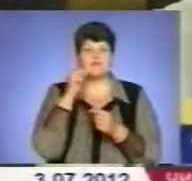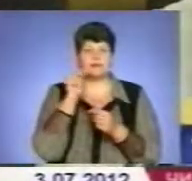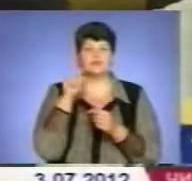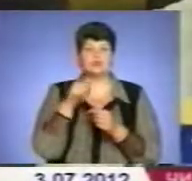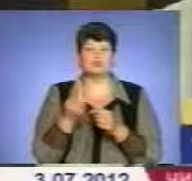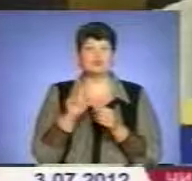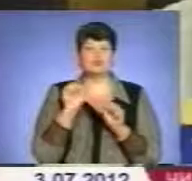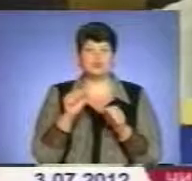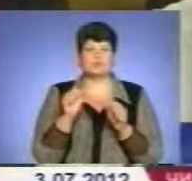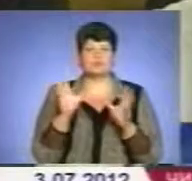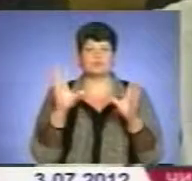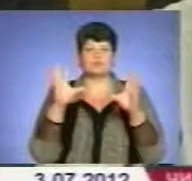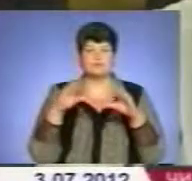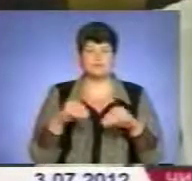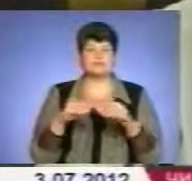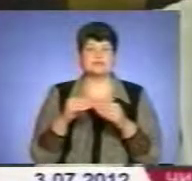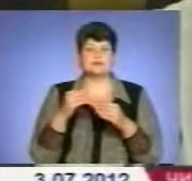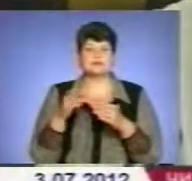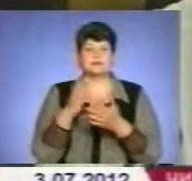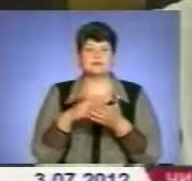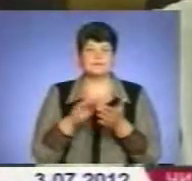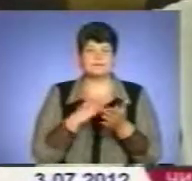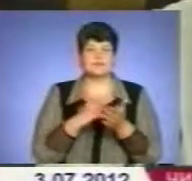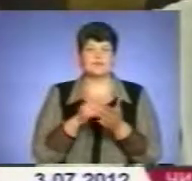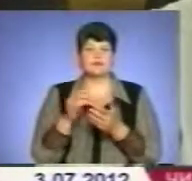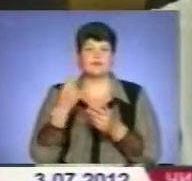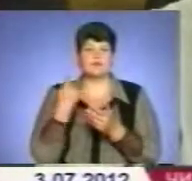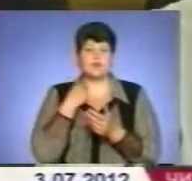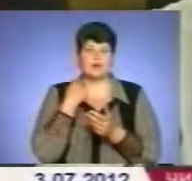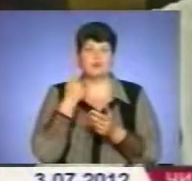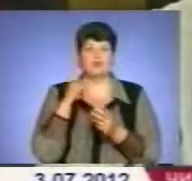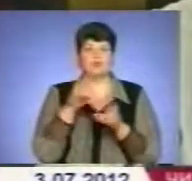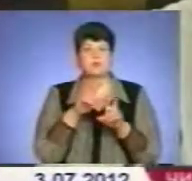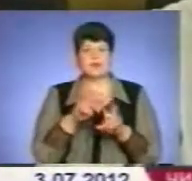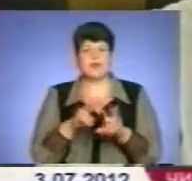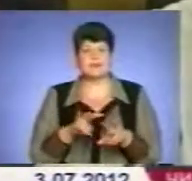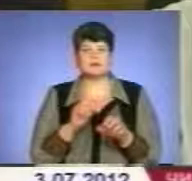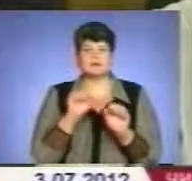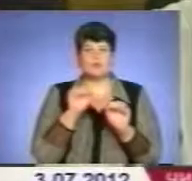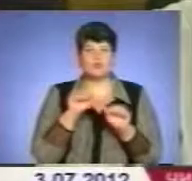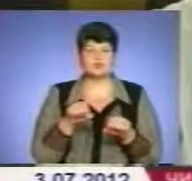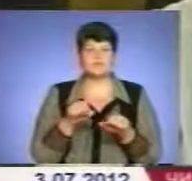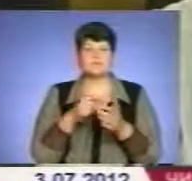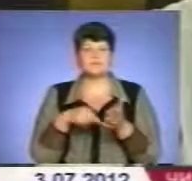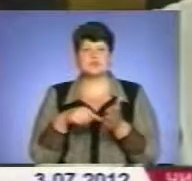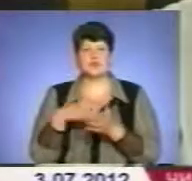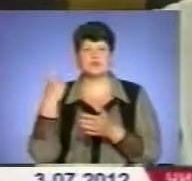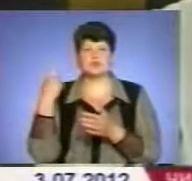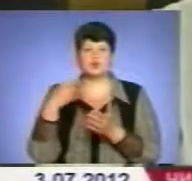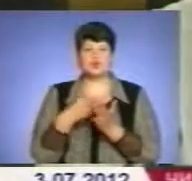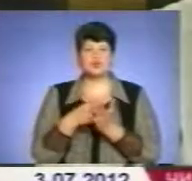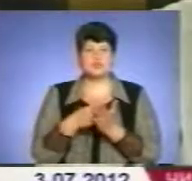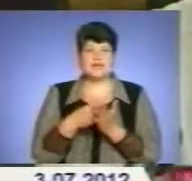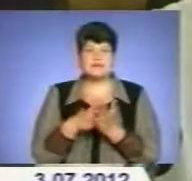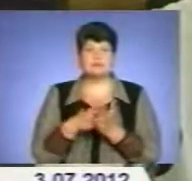можемо повесити заборгованість. Звичайно, що будуть вестися переговори, будуть ще раз переглядатися можливості і міського, і обласного бюджетів. Ми з